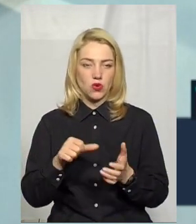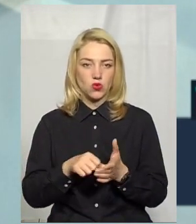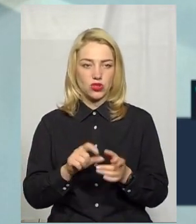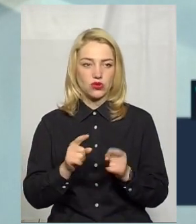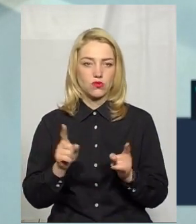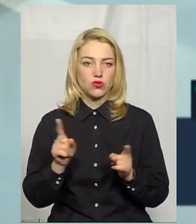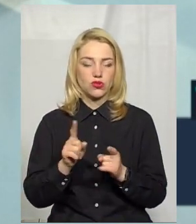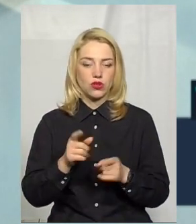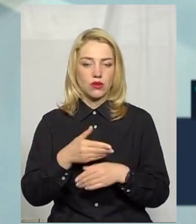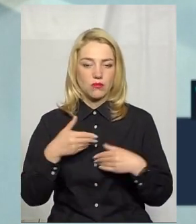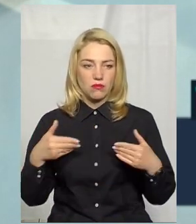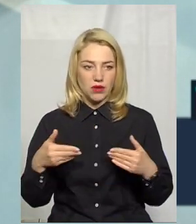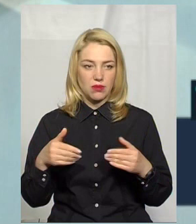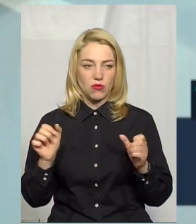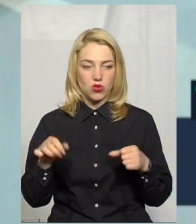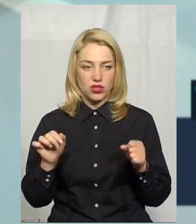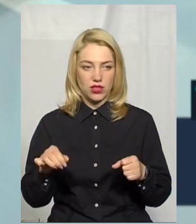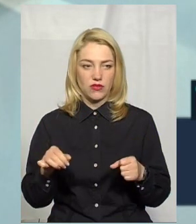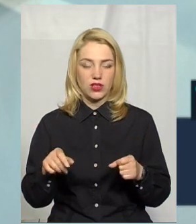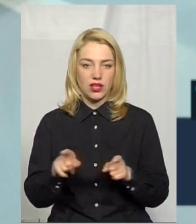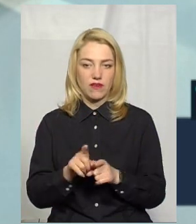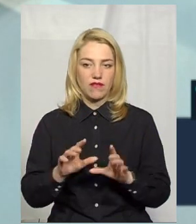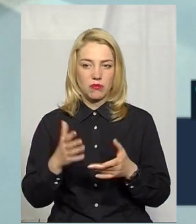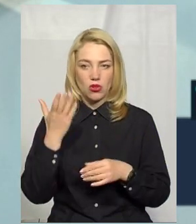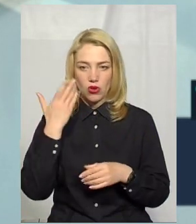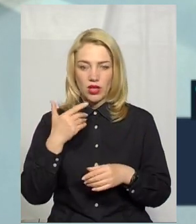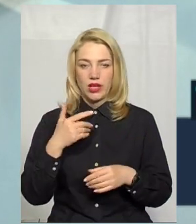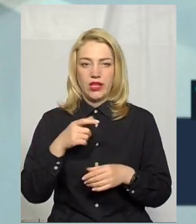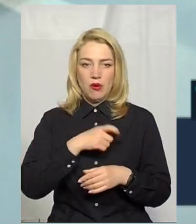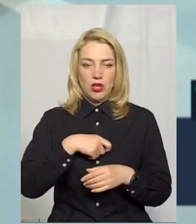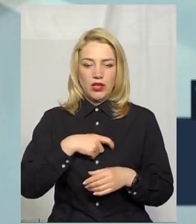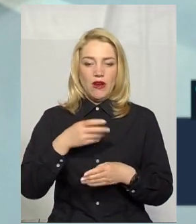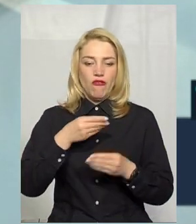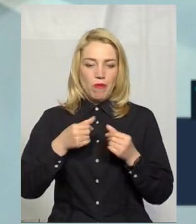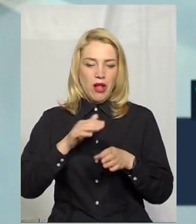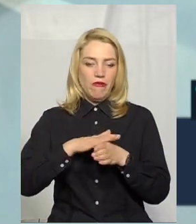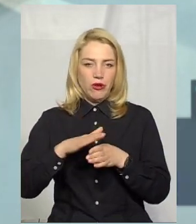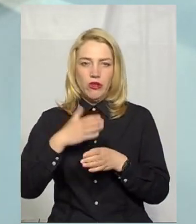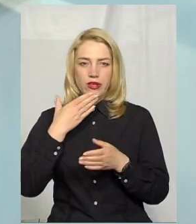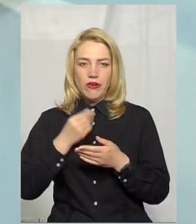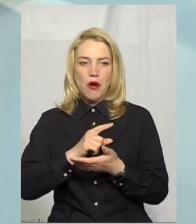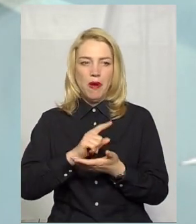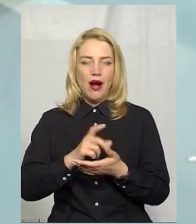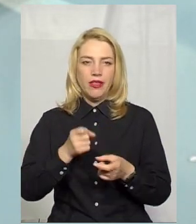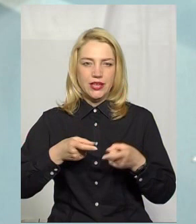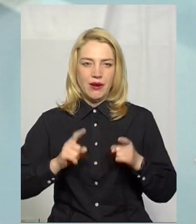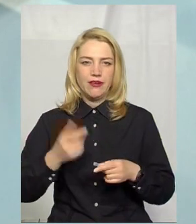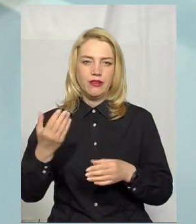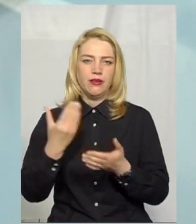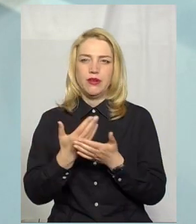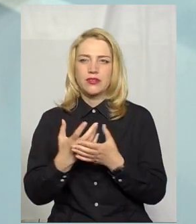ми можемо, можливий такий випадок, коли депутат формально виконує всі свої обов'язки А насправді він страшенний